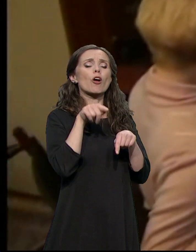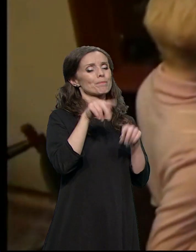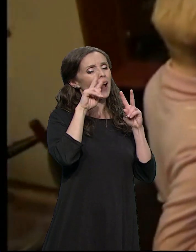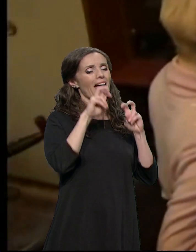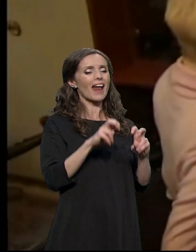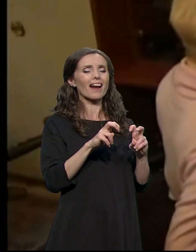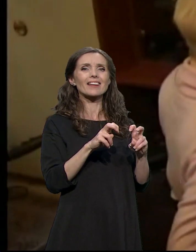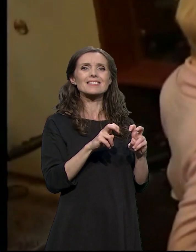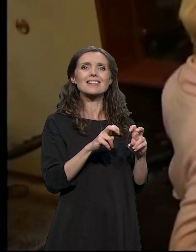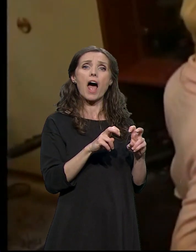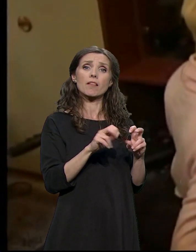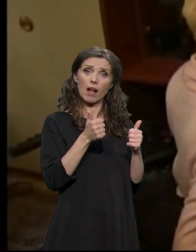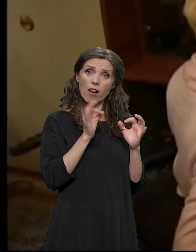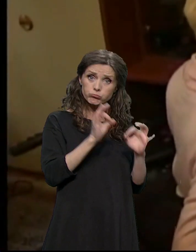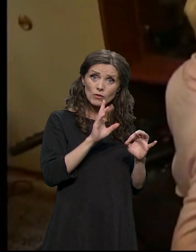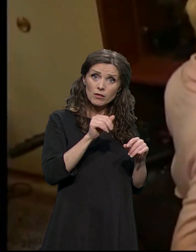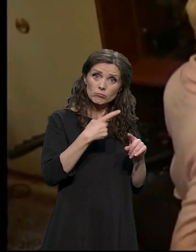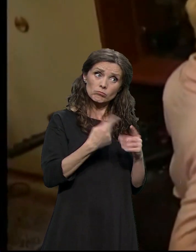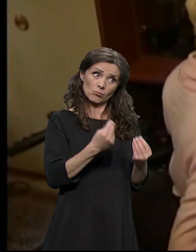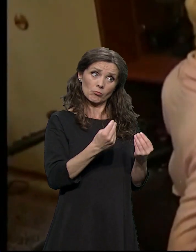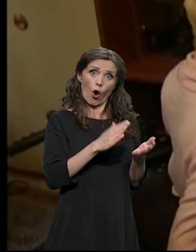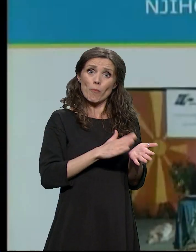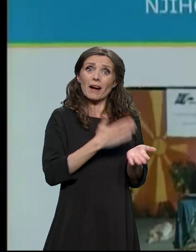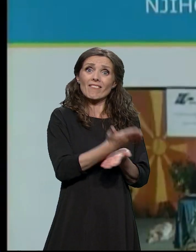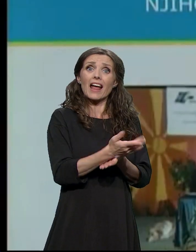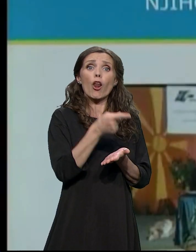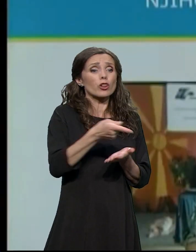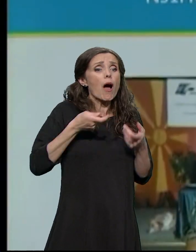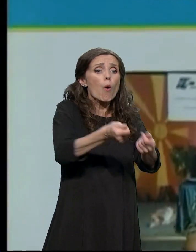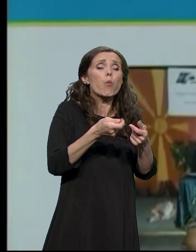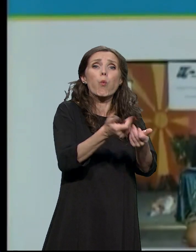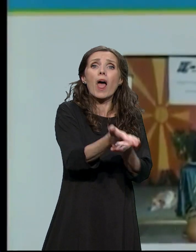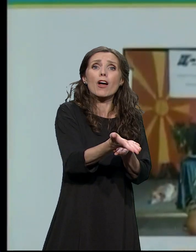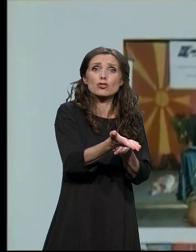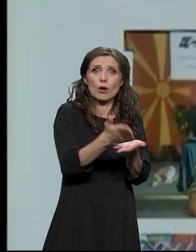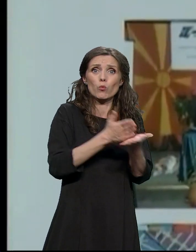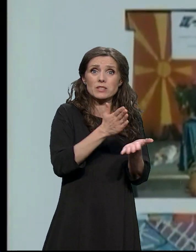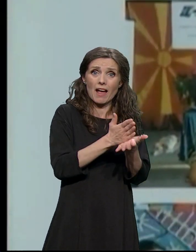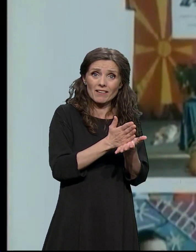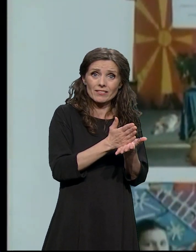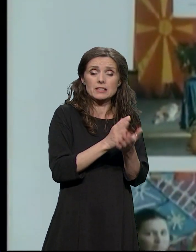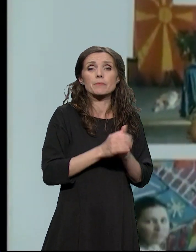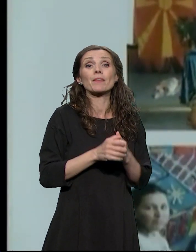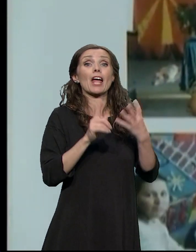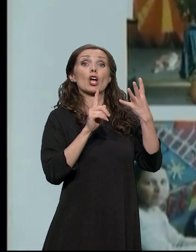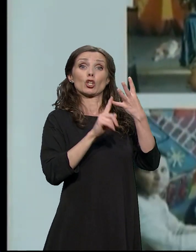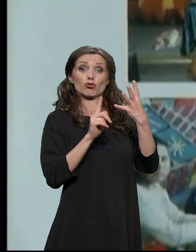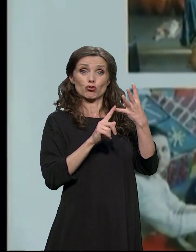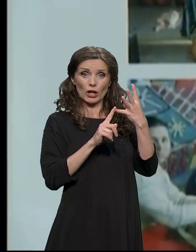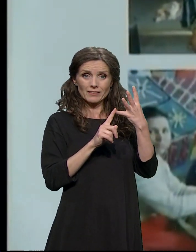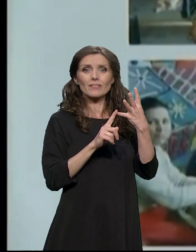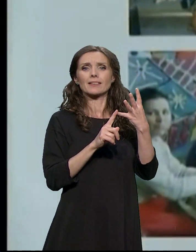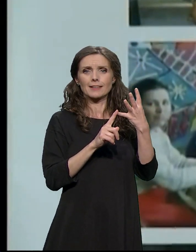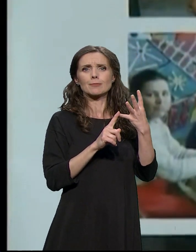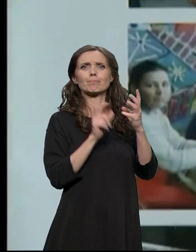opravdanosti ulaganja u takav servis. I četvrta komponenta je zastupnički rad